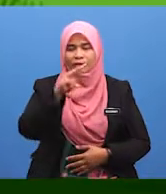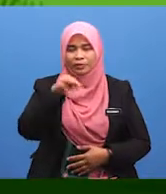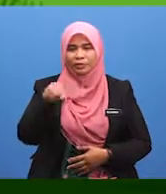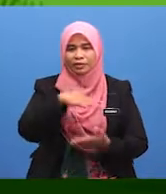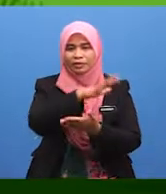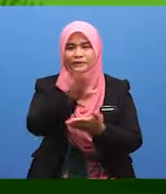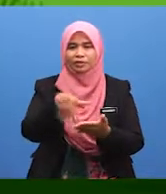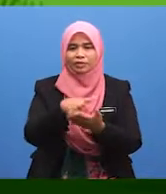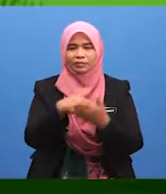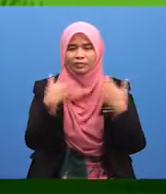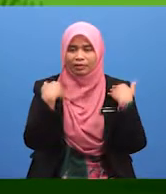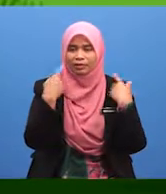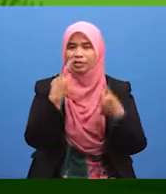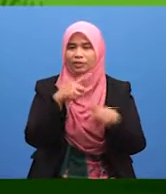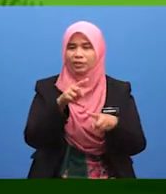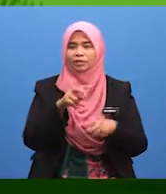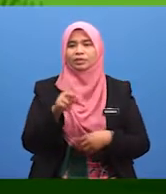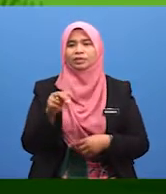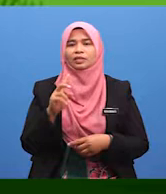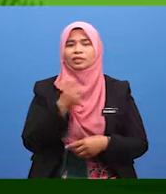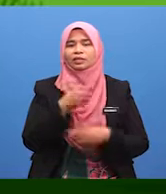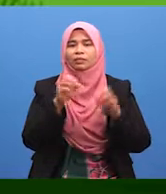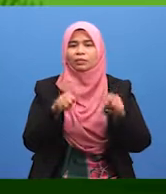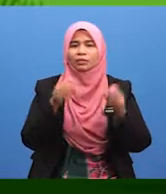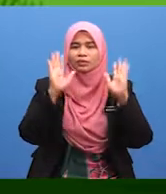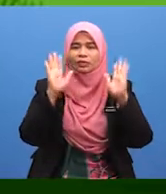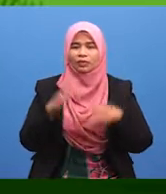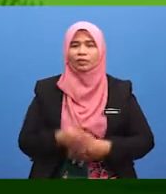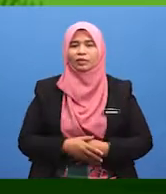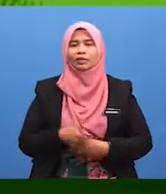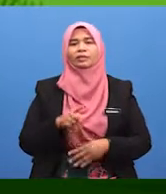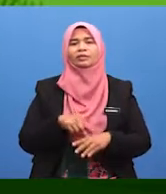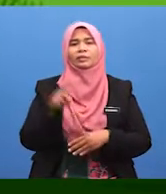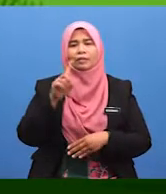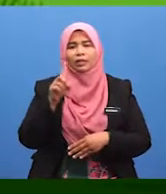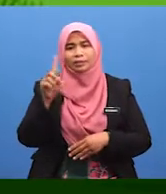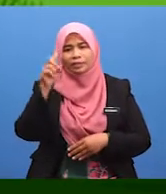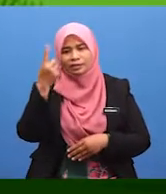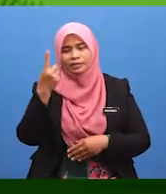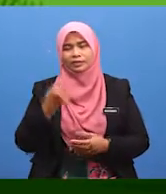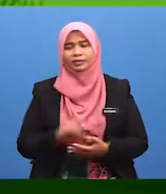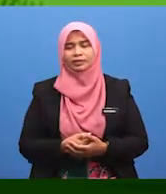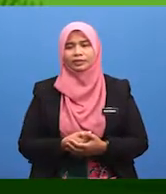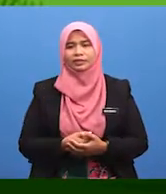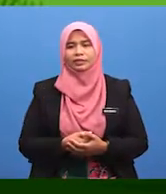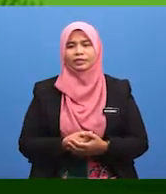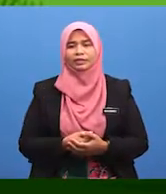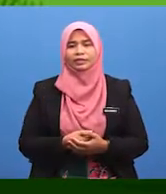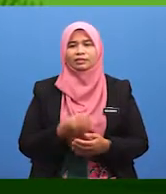murid-murid sekalian, ada jawapannya. Kita boleh solat di mana-mana sahaja.